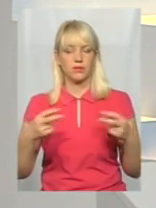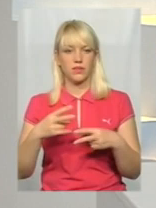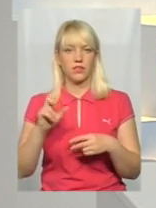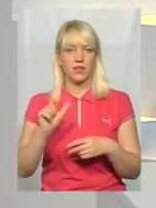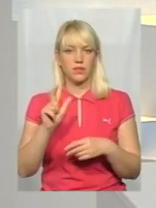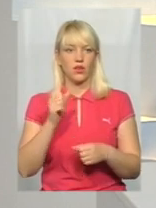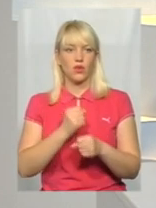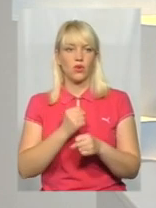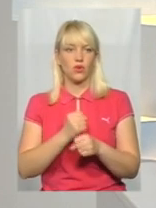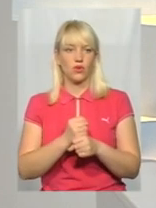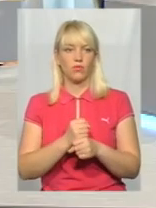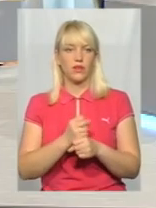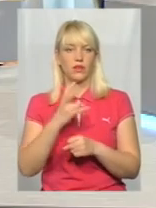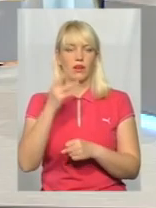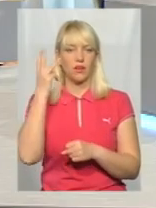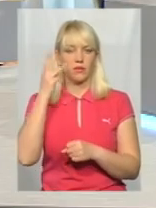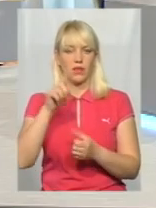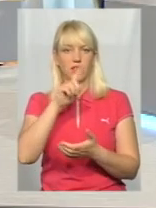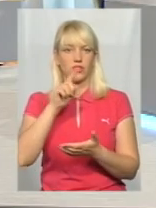саме на Хмельниччині?